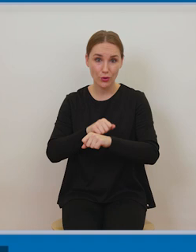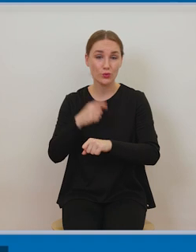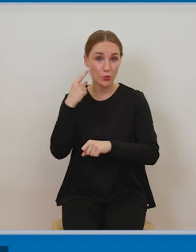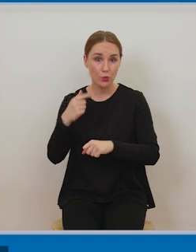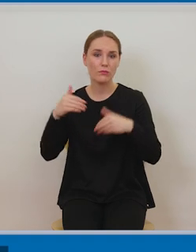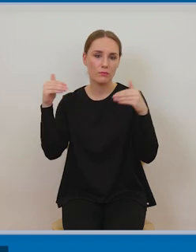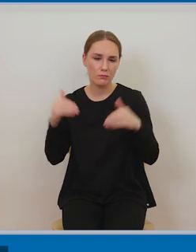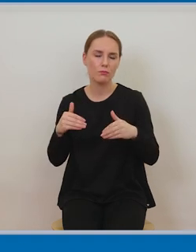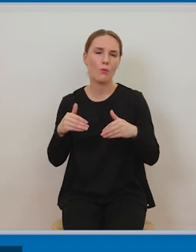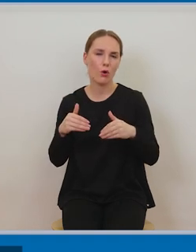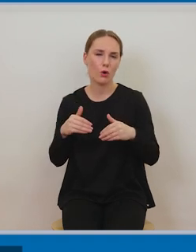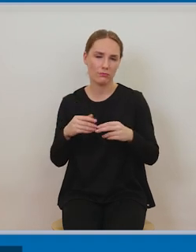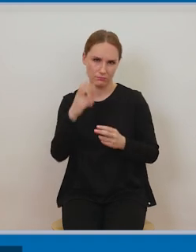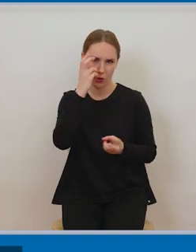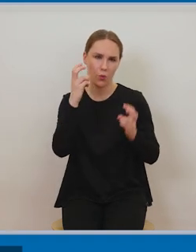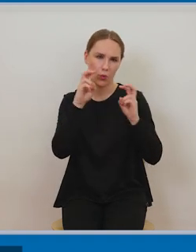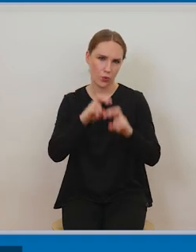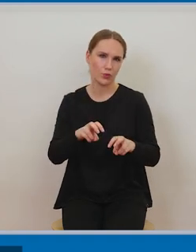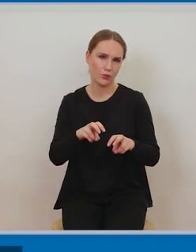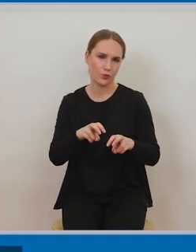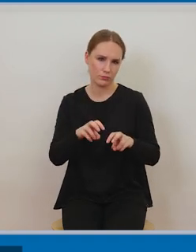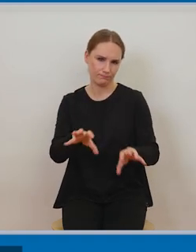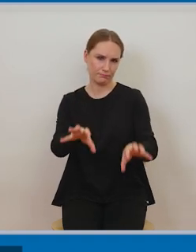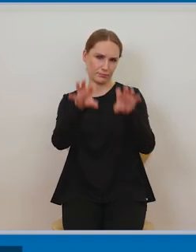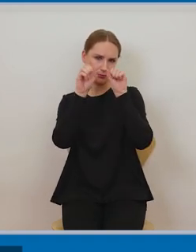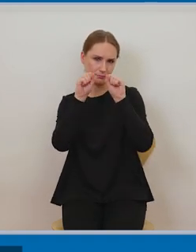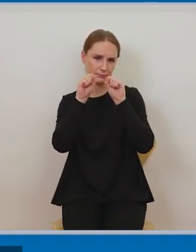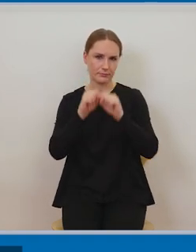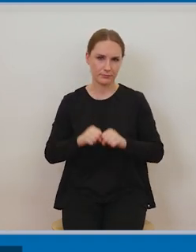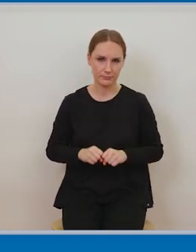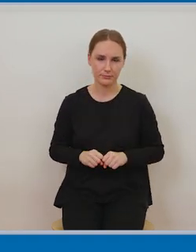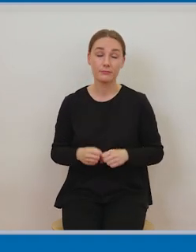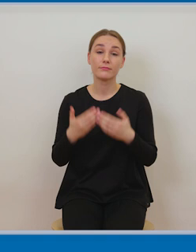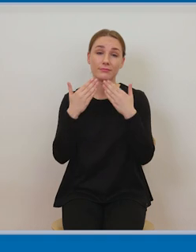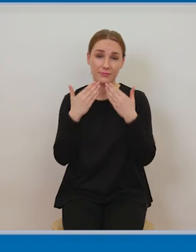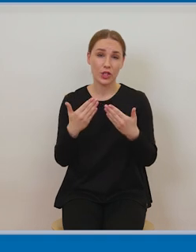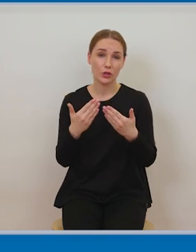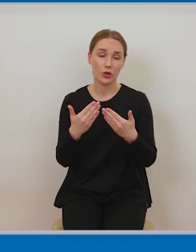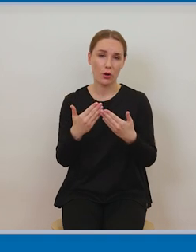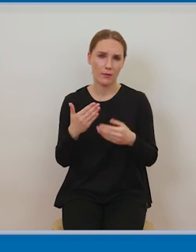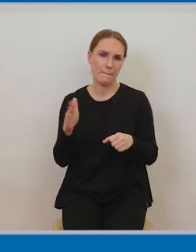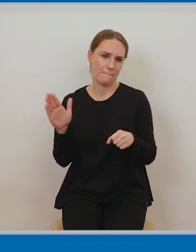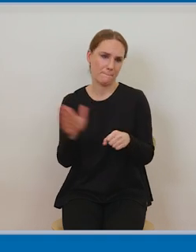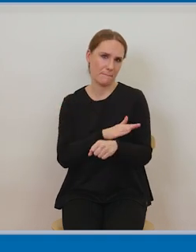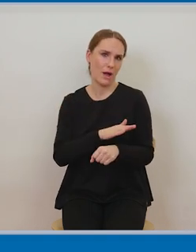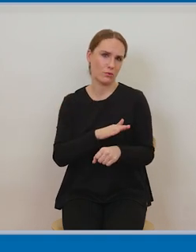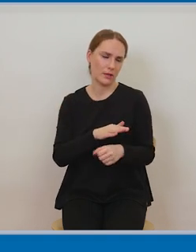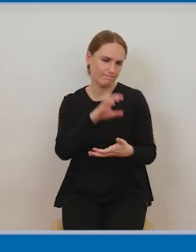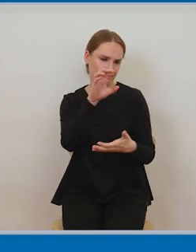przygotowywane materiały dla osób z niepełnosprawnością wzrokową. To mogą być, będziemy o tym jeszcze mówić, różnego rodzaju dodatkowe opisy,